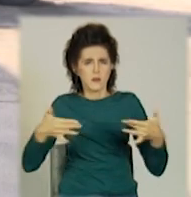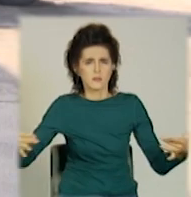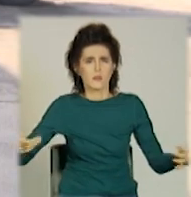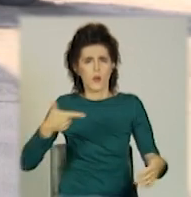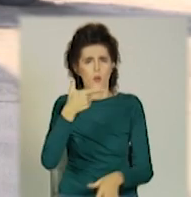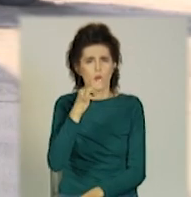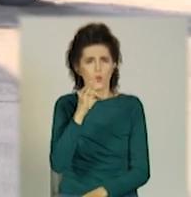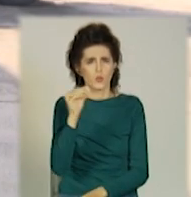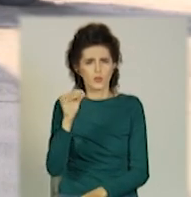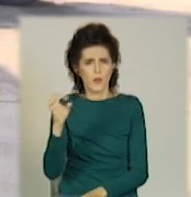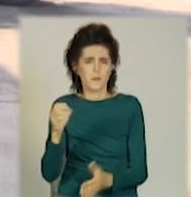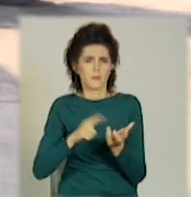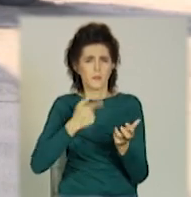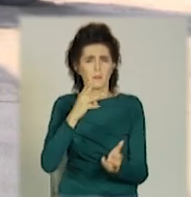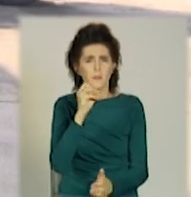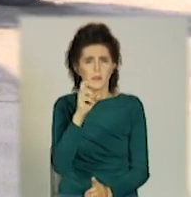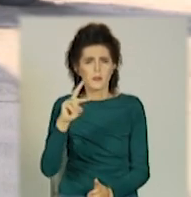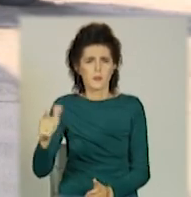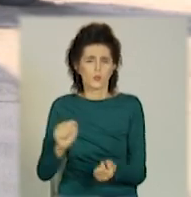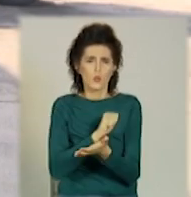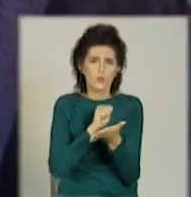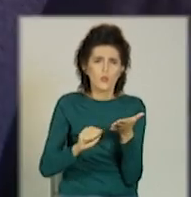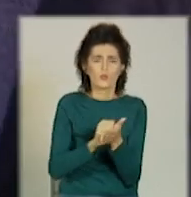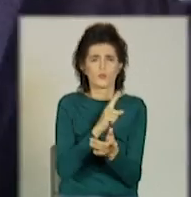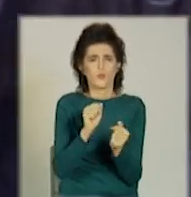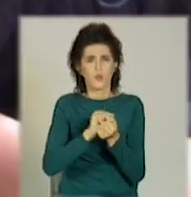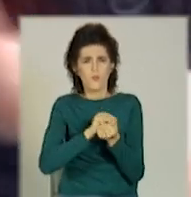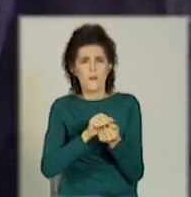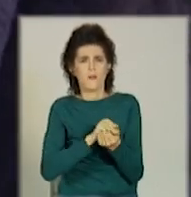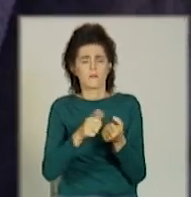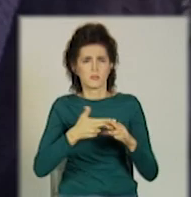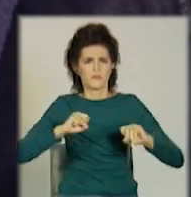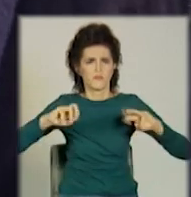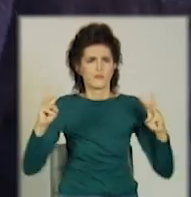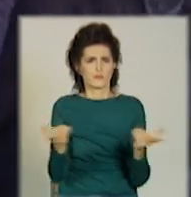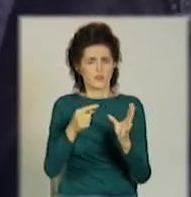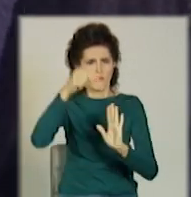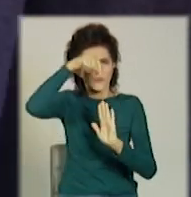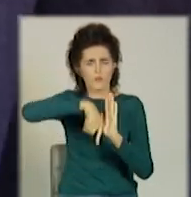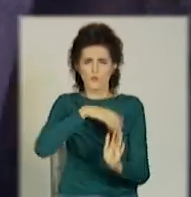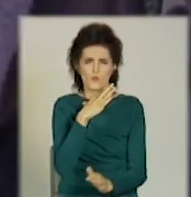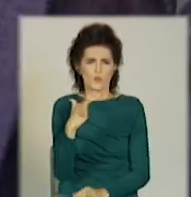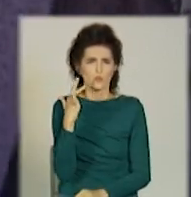меблі, папери. Тому що пожежа була по всій площі будинку.